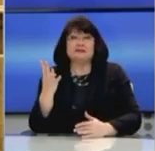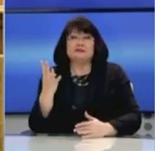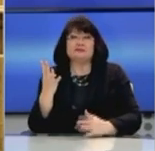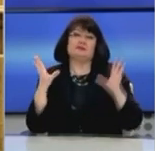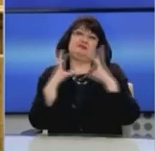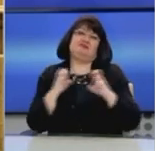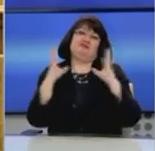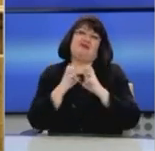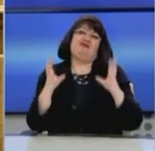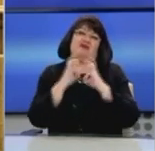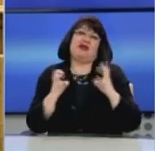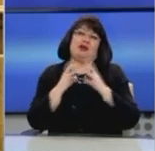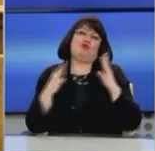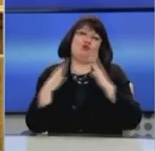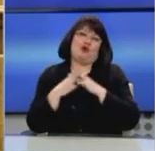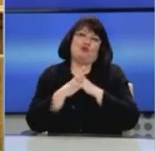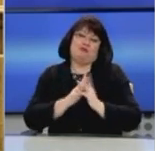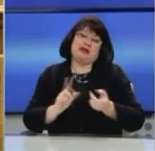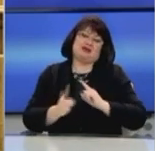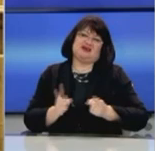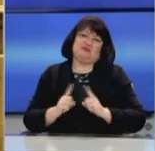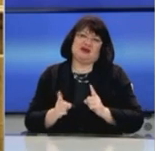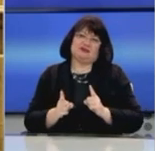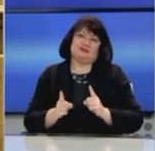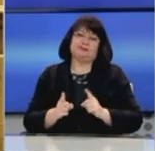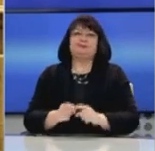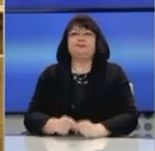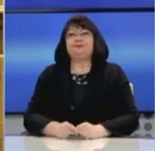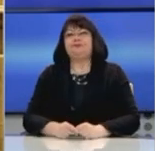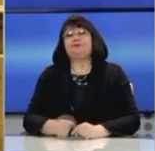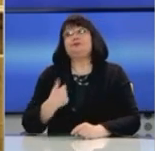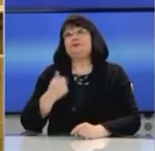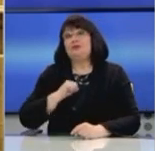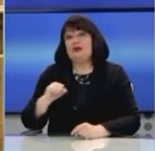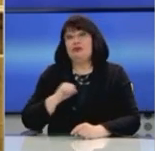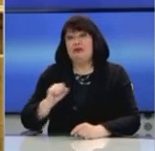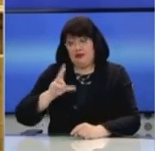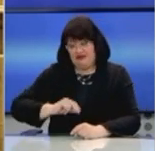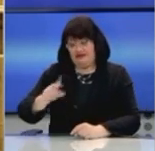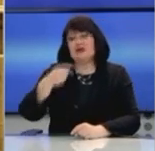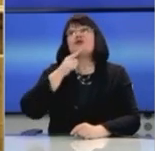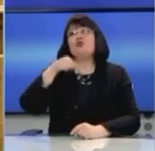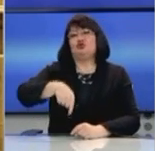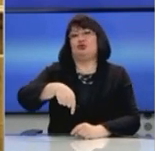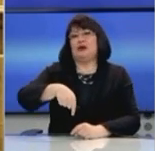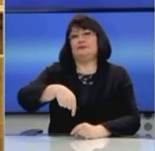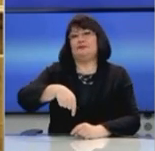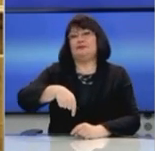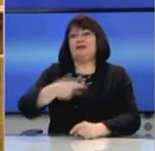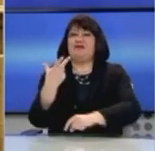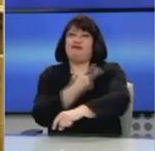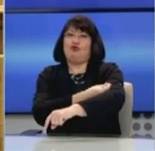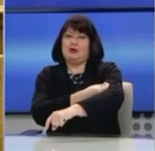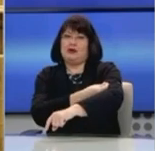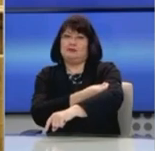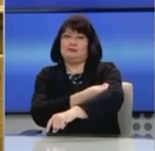στον αδελφοκτόνο εμφύλιο πόλεμο. Πολύ φοβάμαι ότι κάτι αντίστοιχο θα γίνει τώρα. Με το